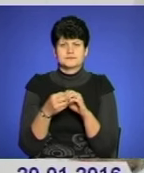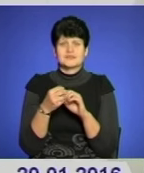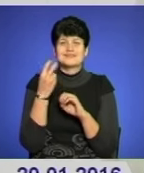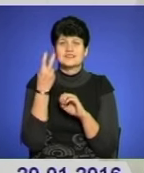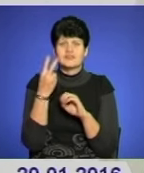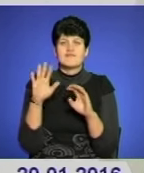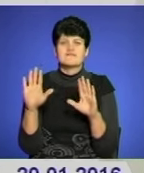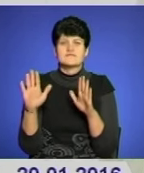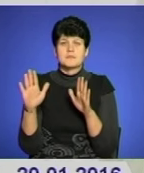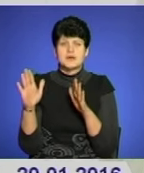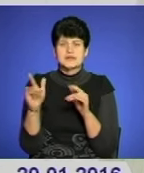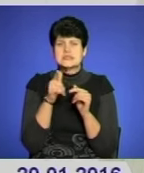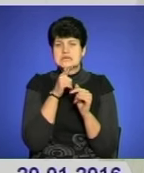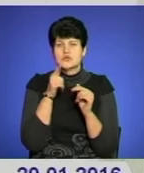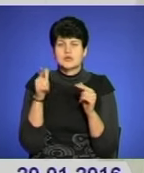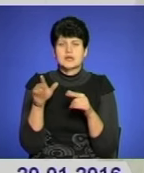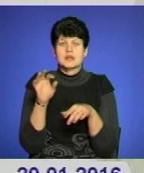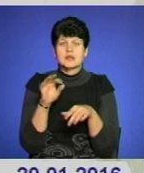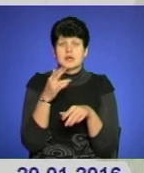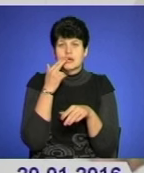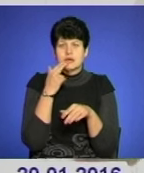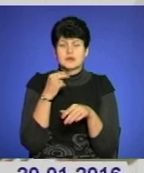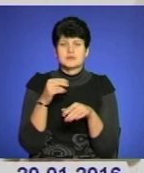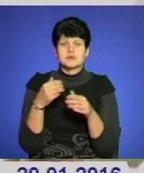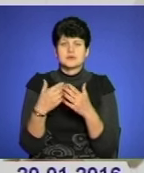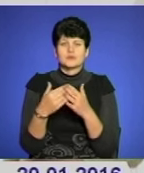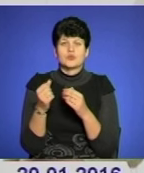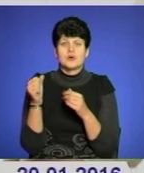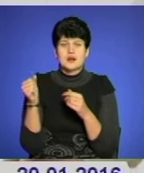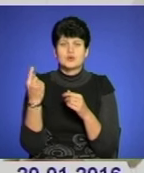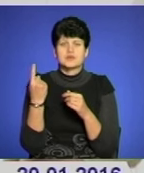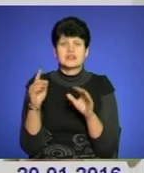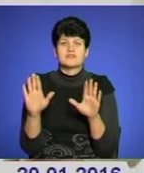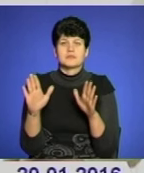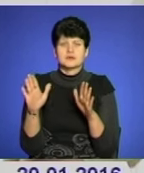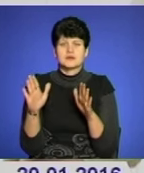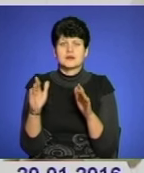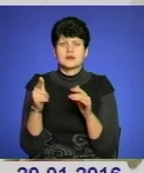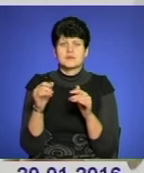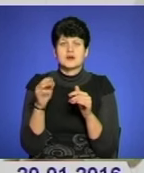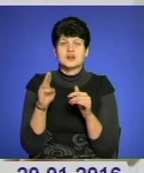два випадки – це сезонний грип ТПА. І один випадок – це грип ТПА-3.